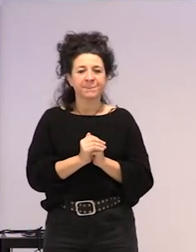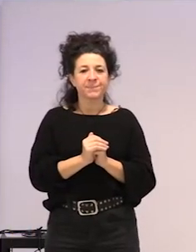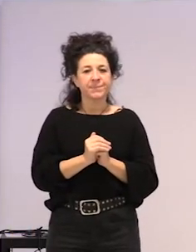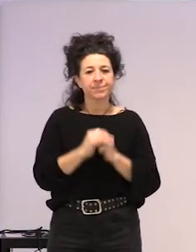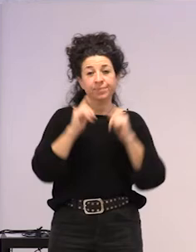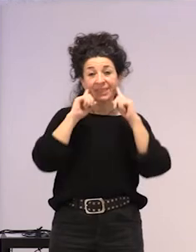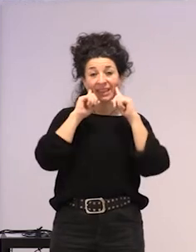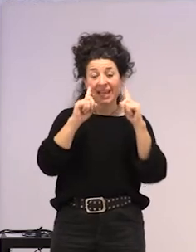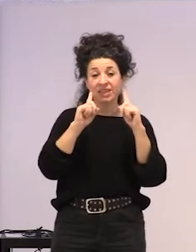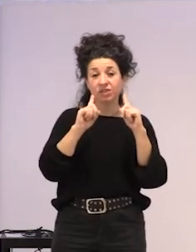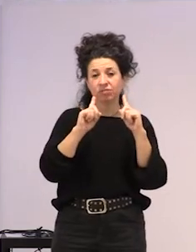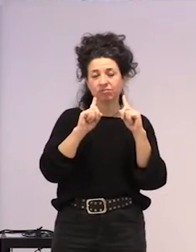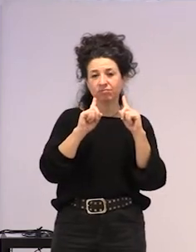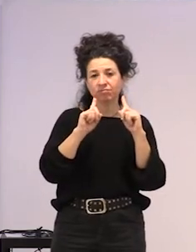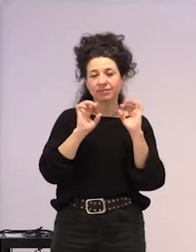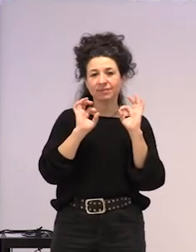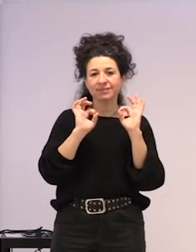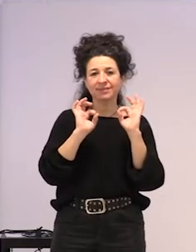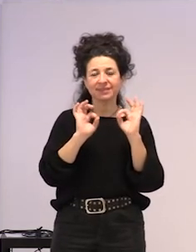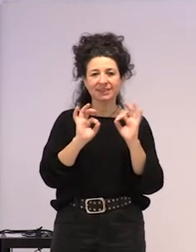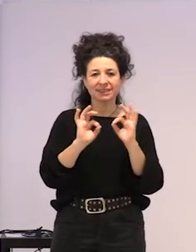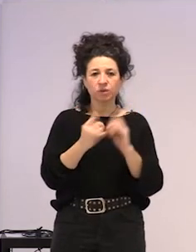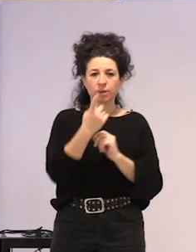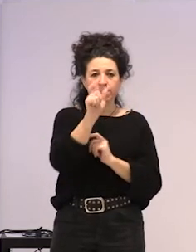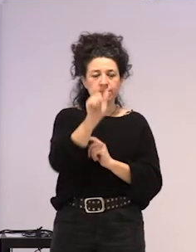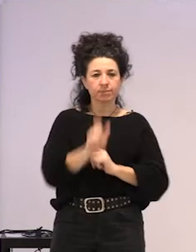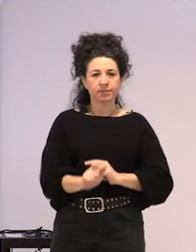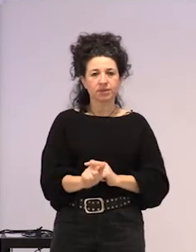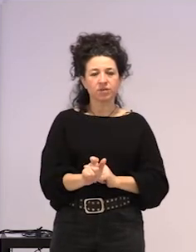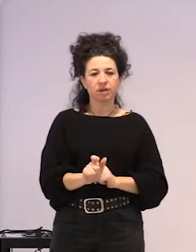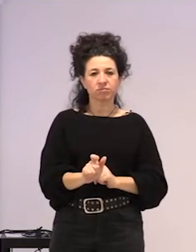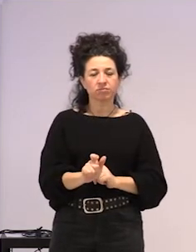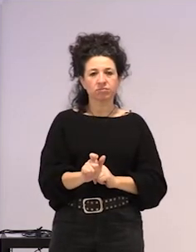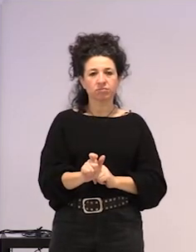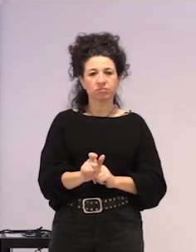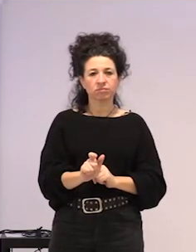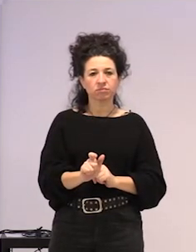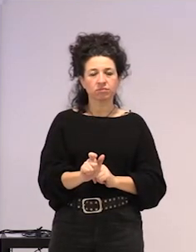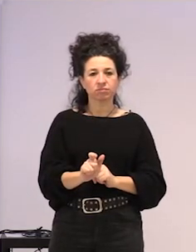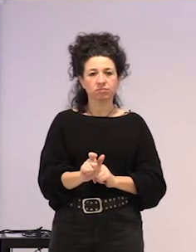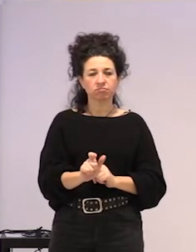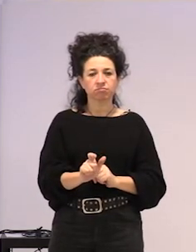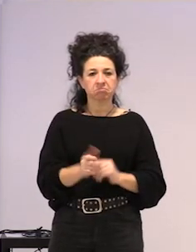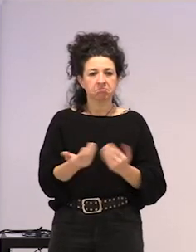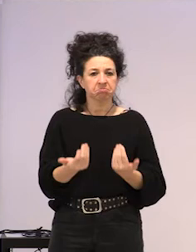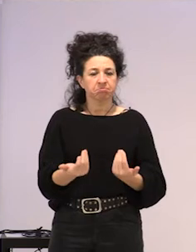kasu honetan, Ba, izan da, pertsona bat, ba, bere lagun baten unmen zaintzan